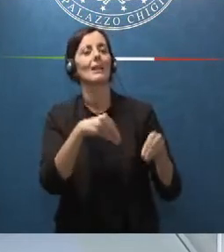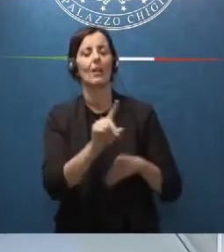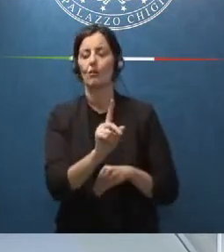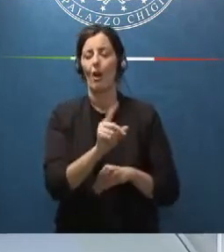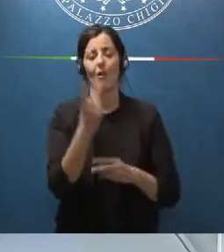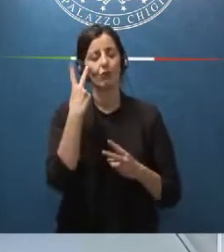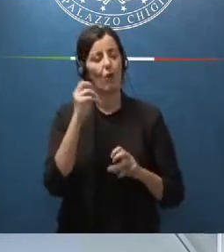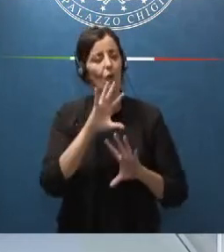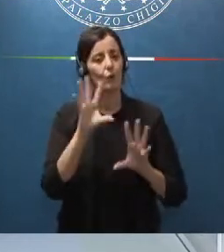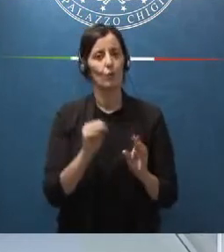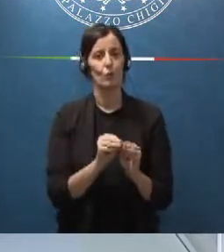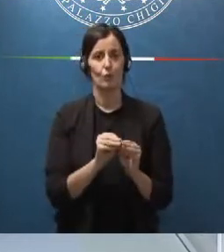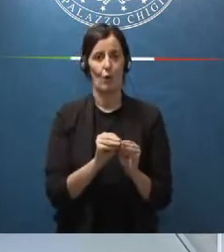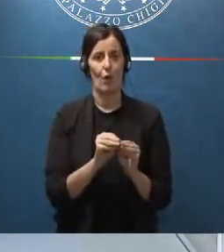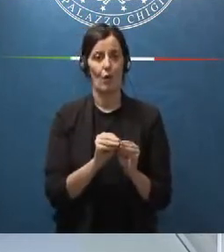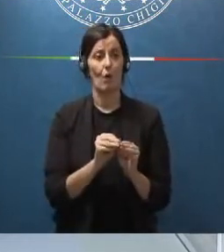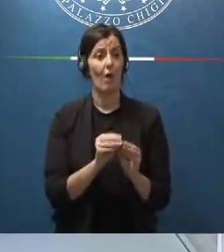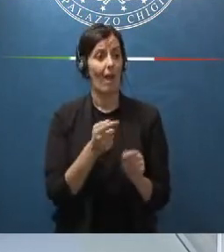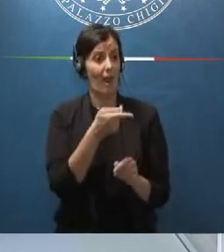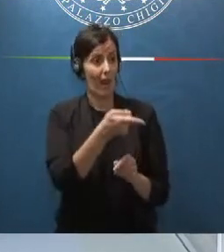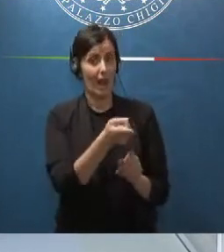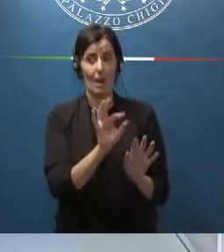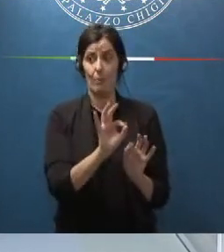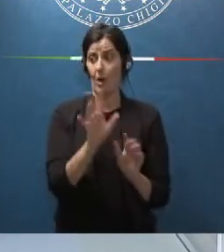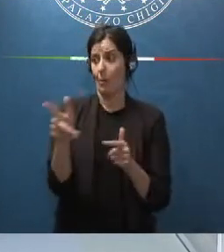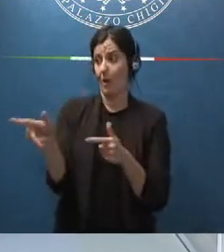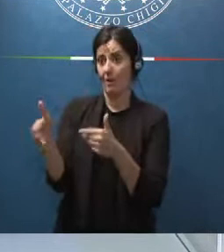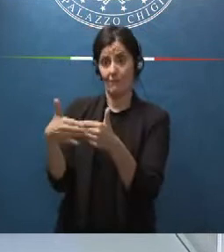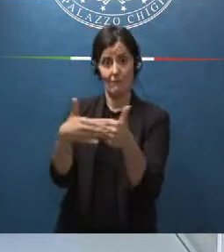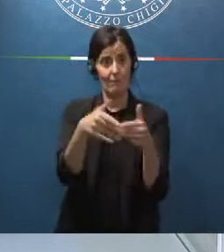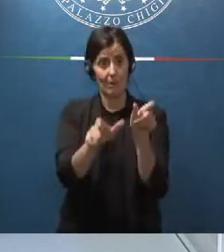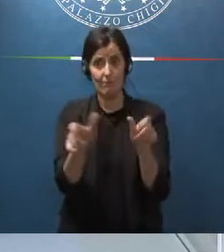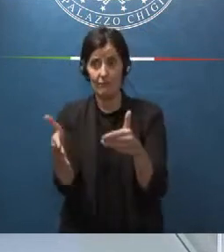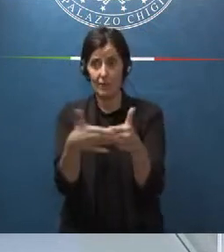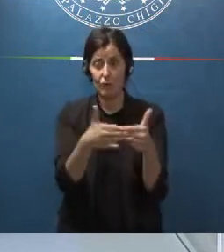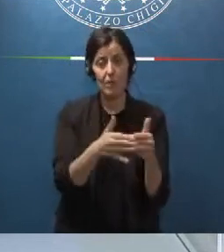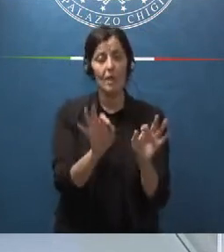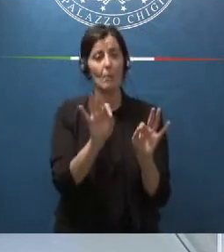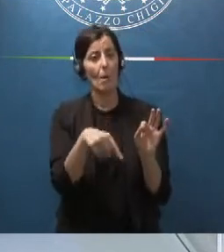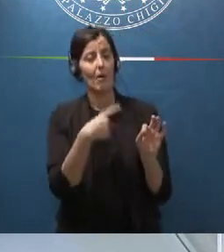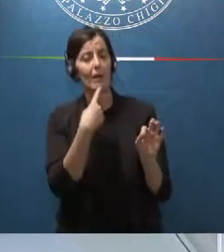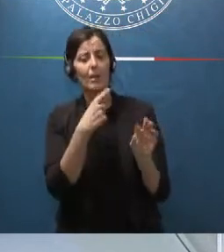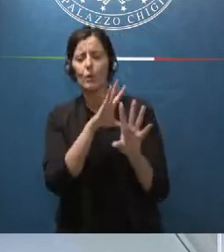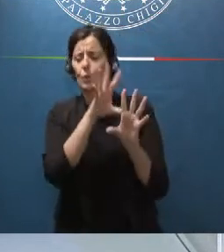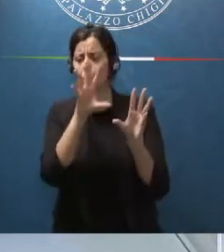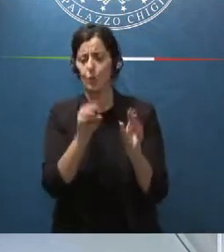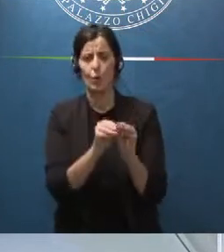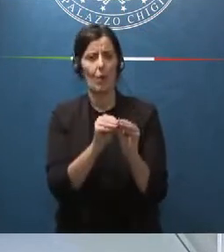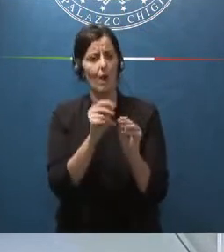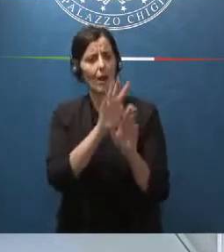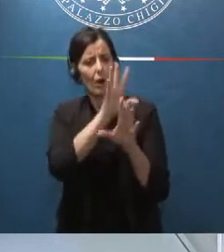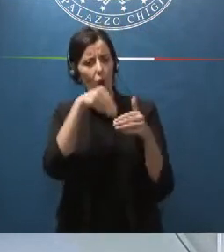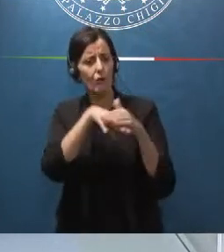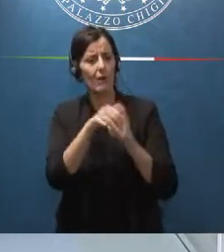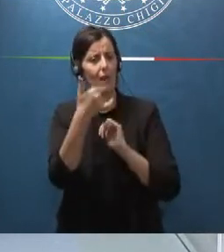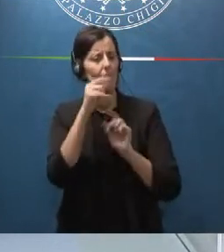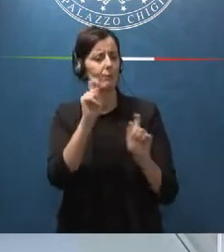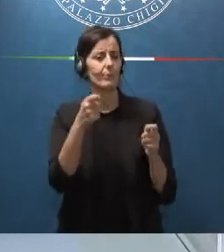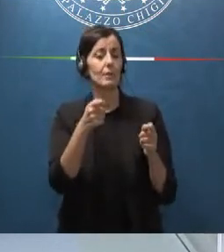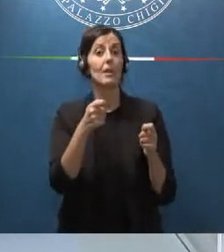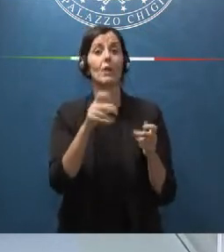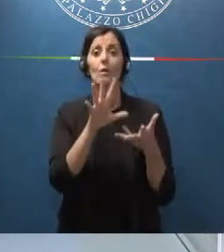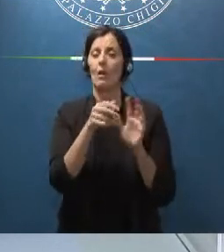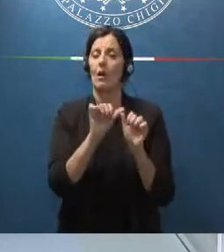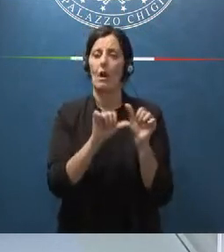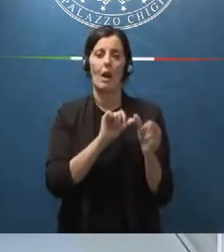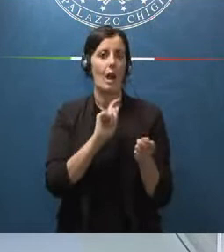lei e quelli che stanno vicino a lei e quelli che sono stati vicino a lei e quello che è stato conservato questo va cambiato